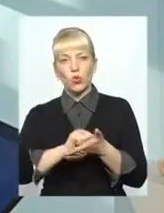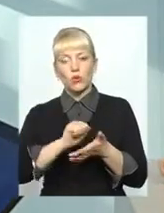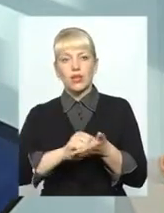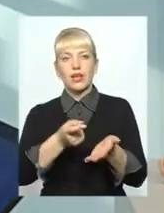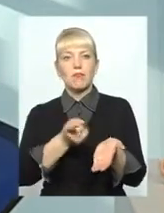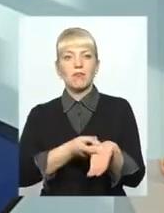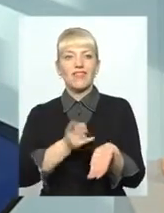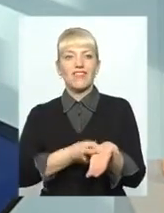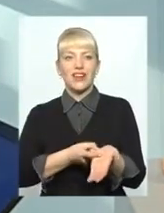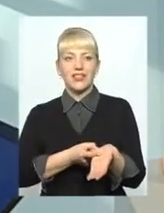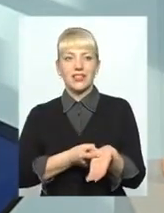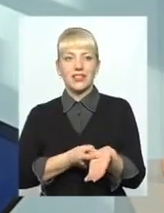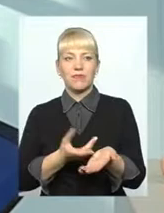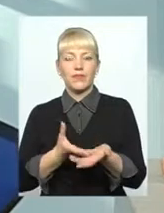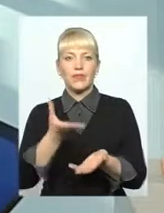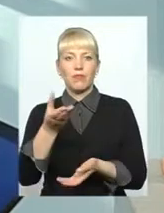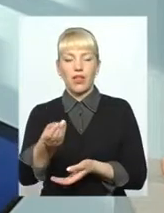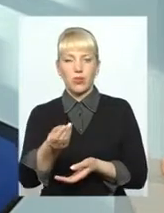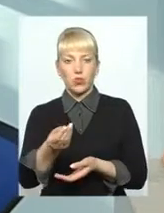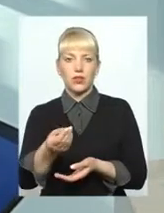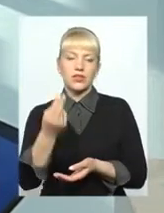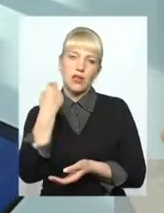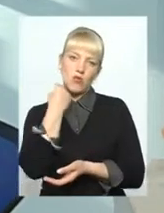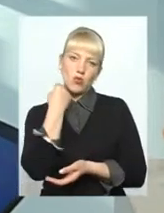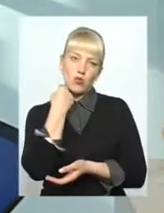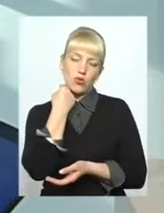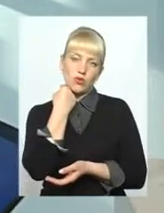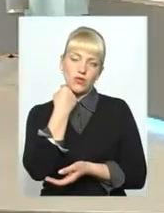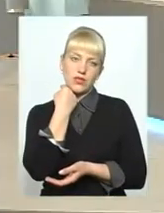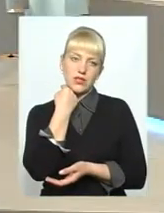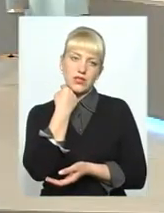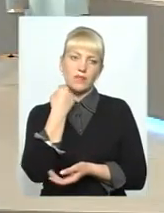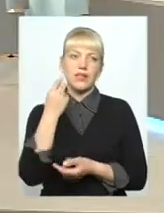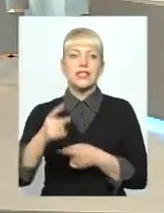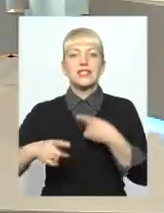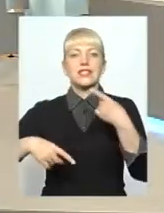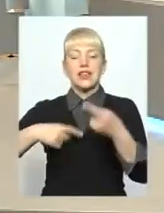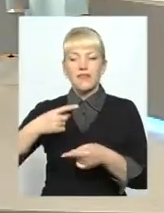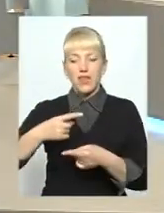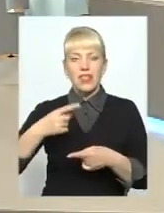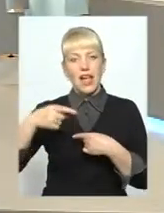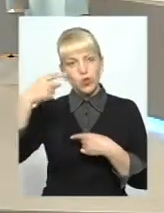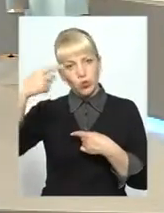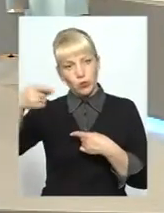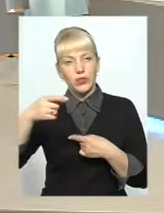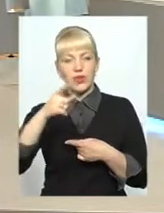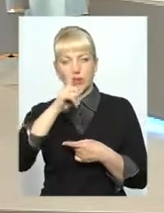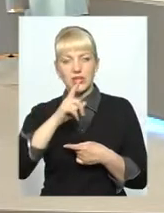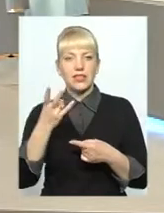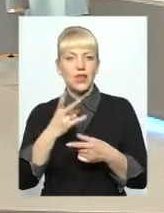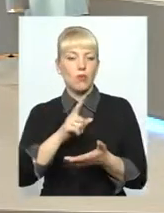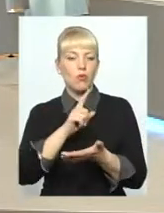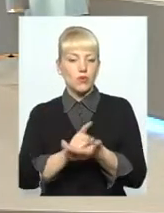підтвердити сплату заборгованості. Тобто, за два наступних місяці обов'язково треба сплатити весь борг?